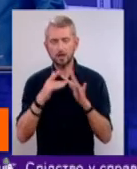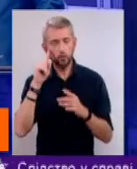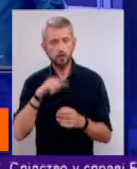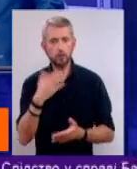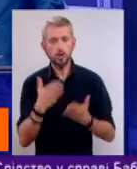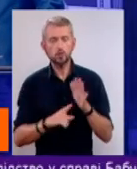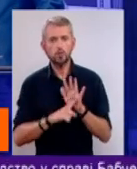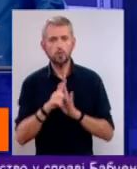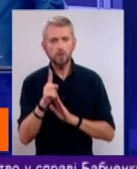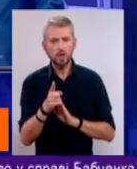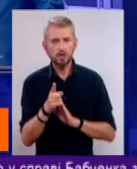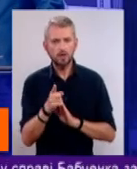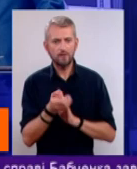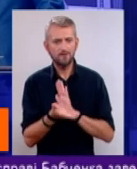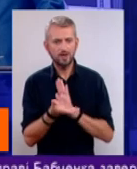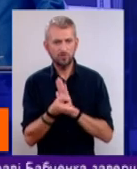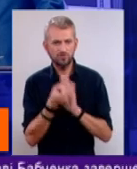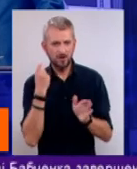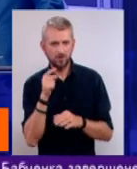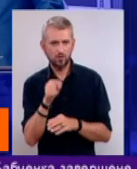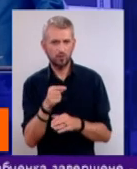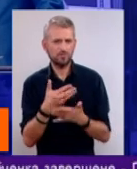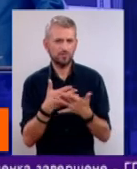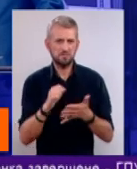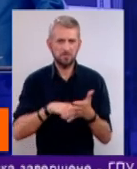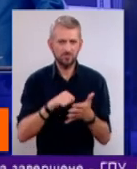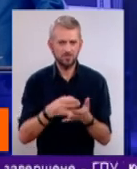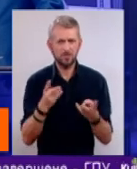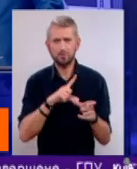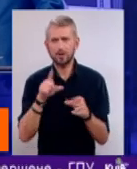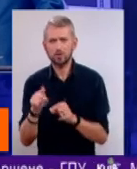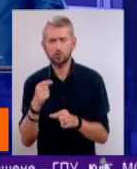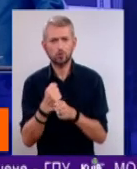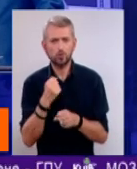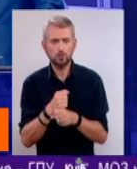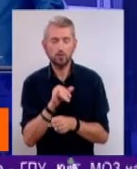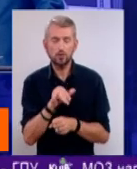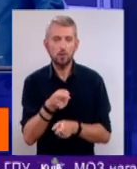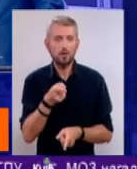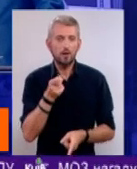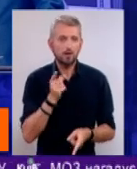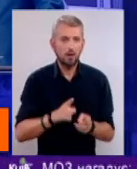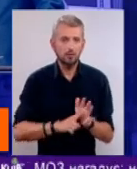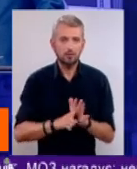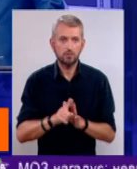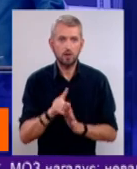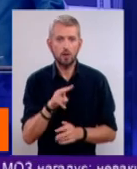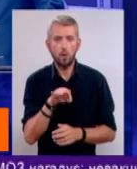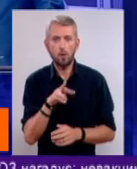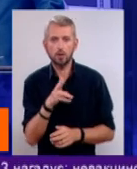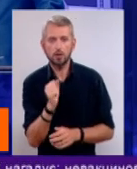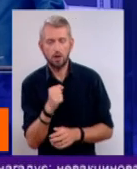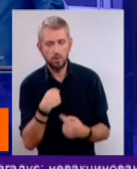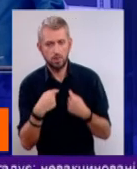якщо починати вилучати його, ну в силу обставин, треба кудись їхати, щось робити. В нього реально наступає ломка. Те, що